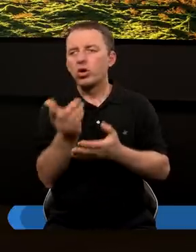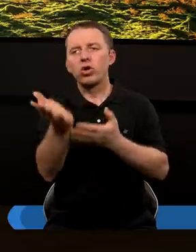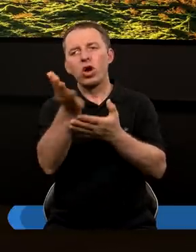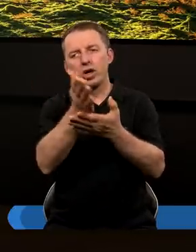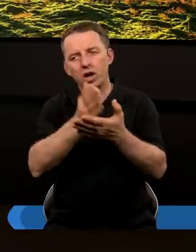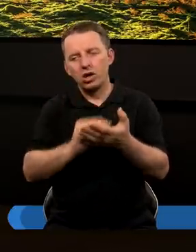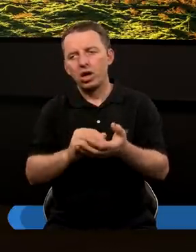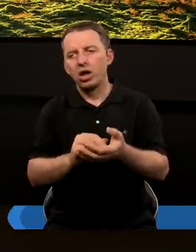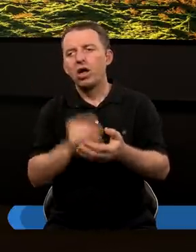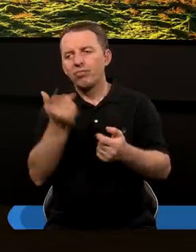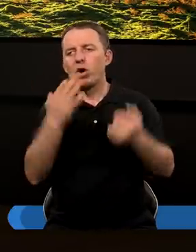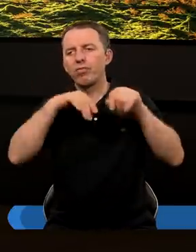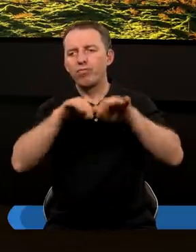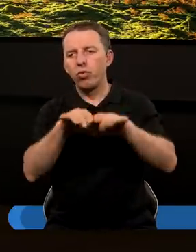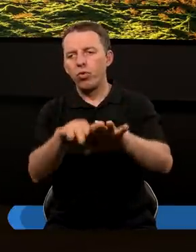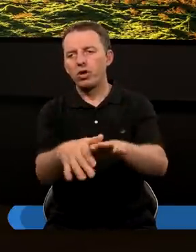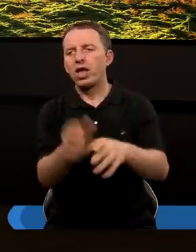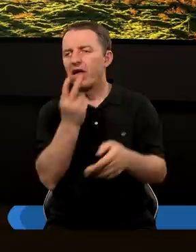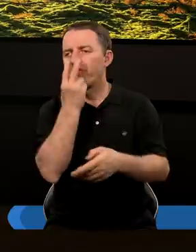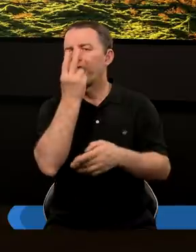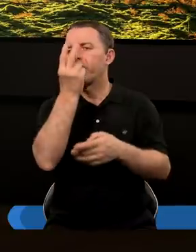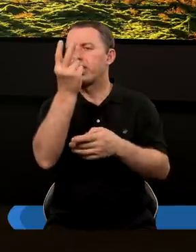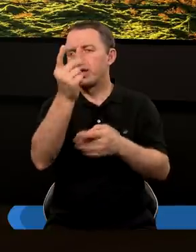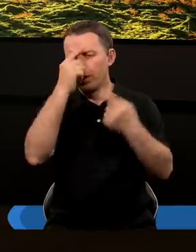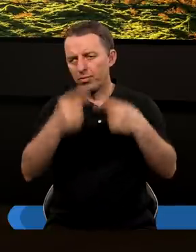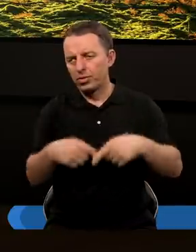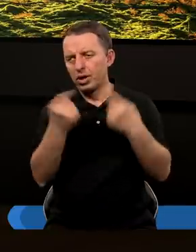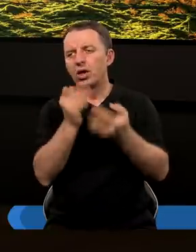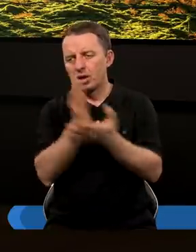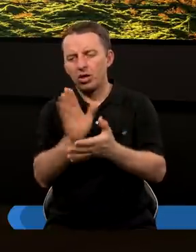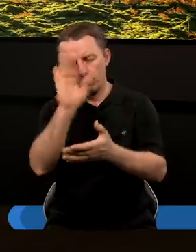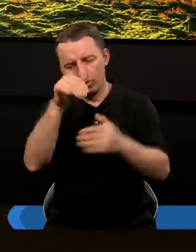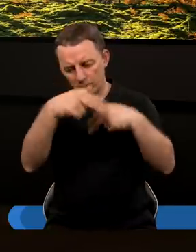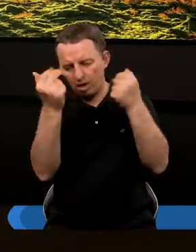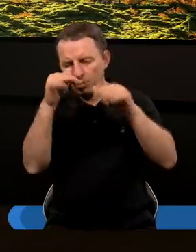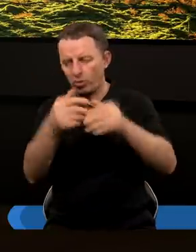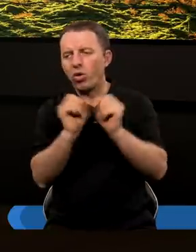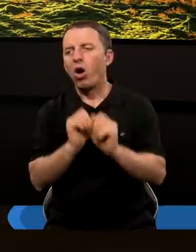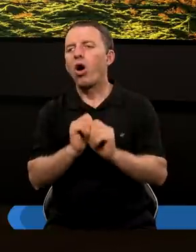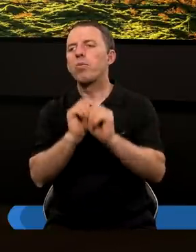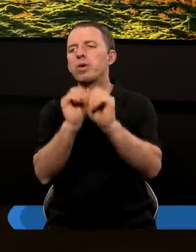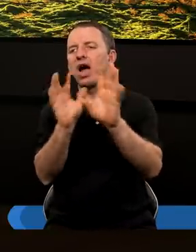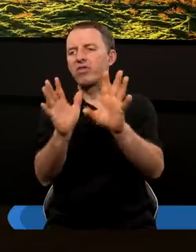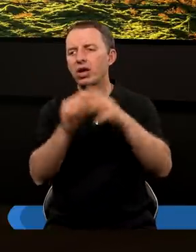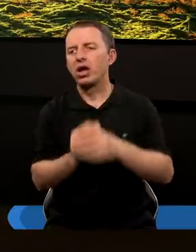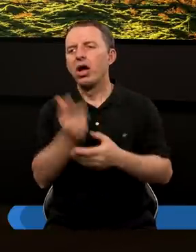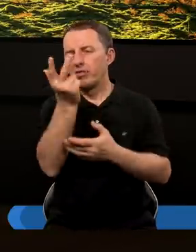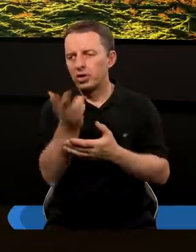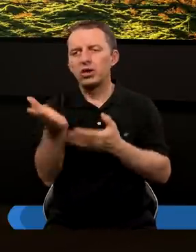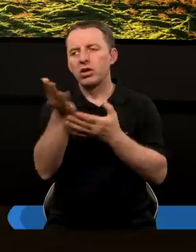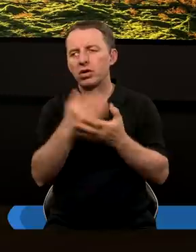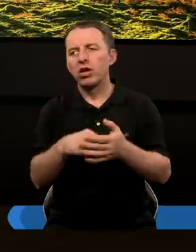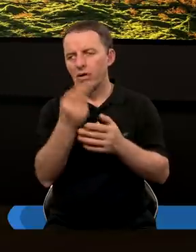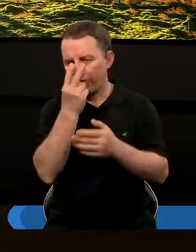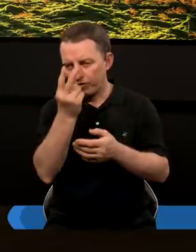W drugim rozdziale jest pod wpływem tej wizji. Jest przekonany, że tylko Bóg niebios mógł to objawić. W trzecim